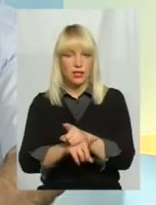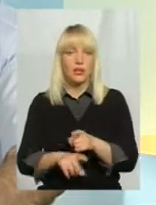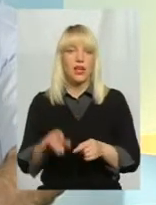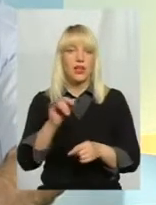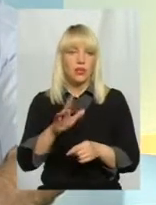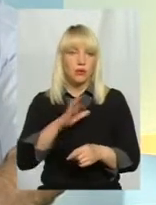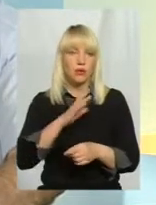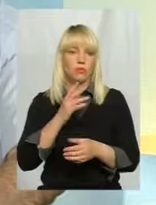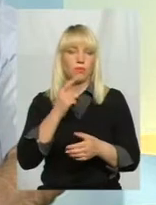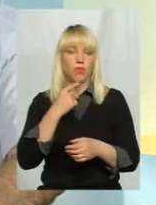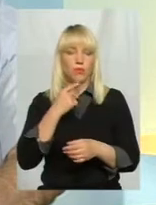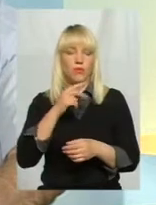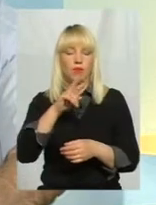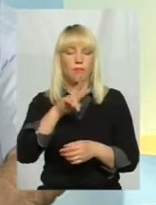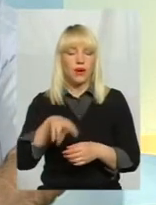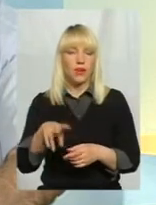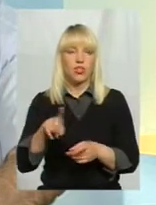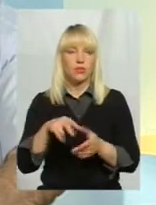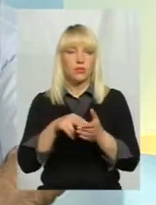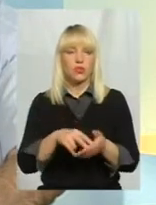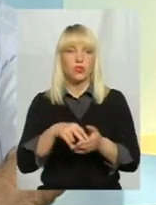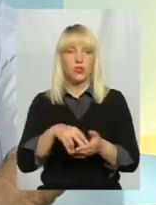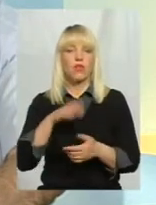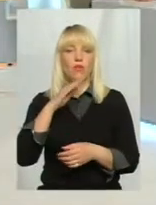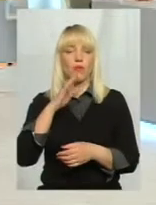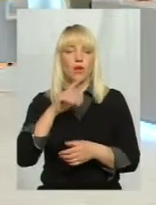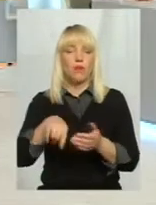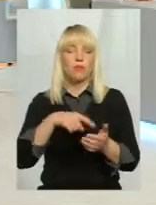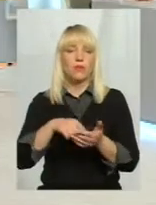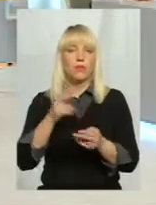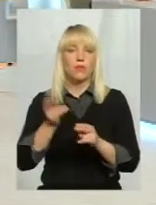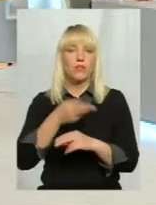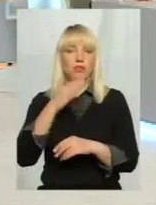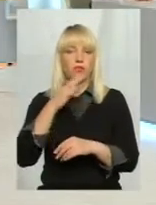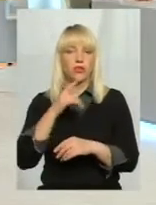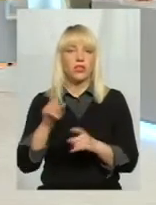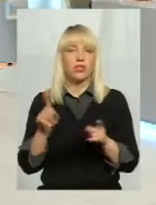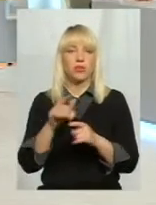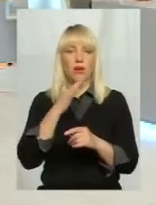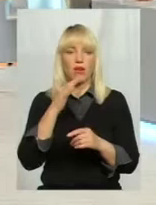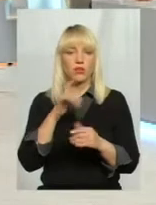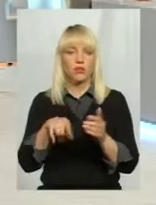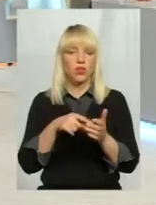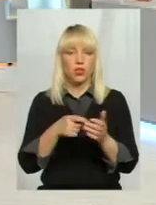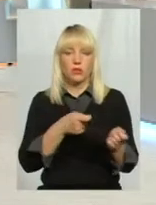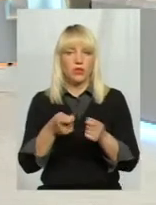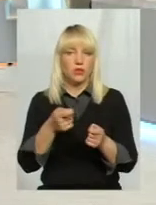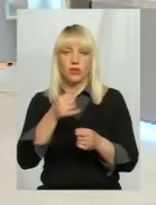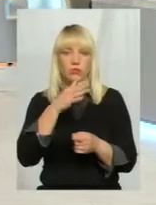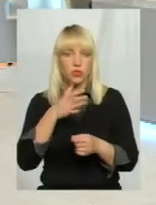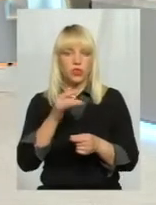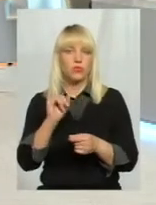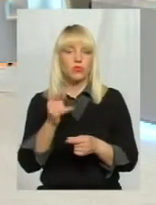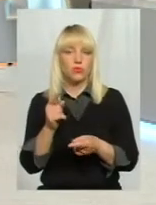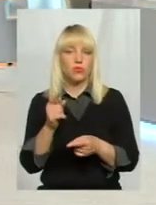пробували паралельно, щоб не простоювало місто без води, бо велике місто, багато води не привезеш, там, водовозками, то